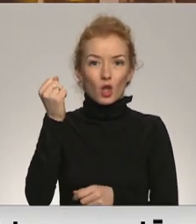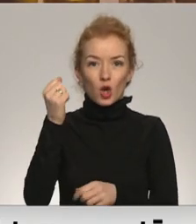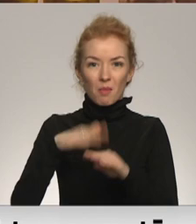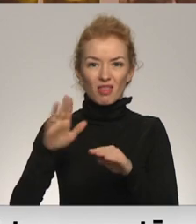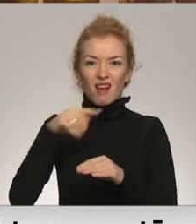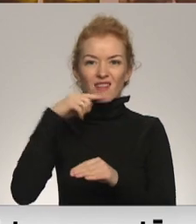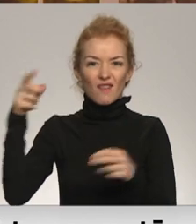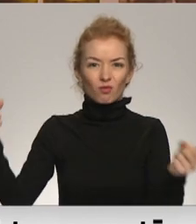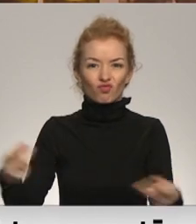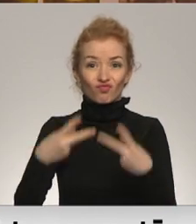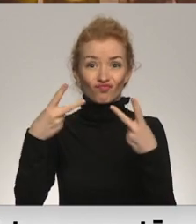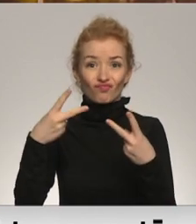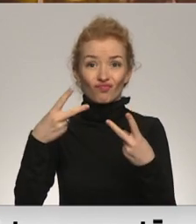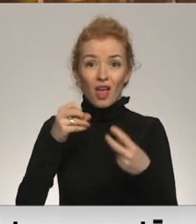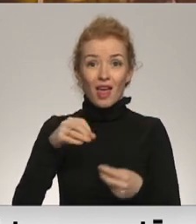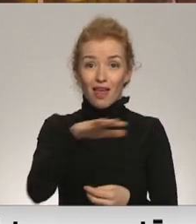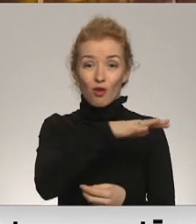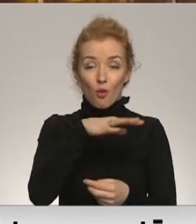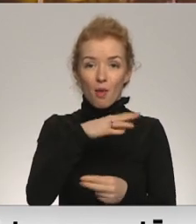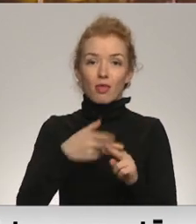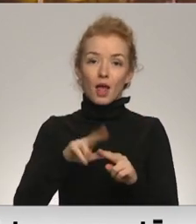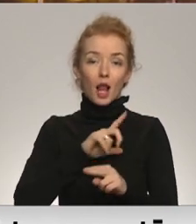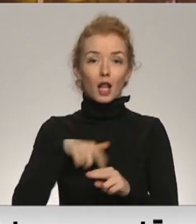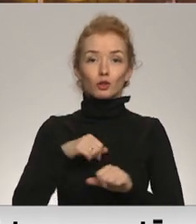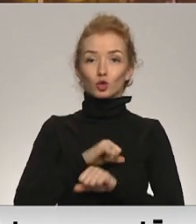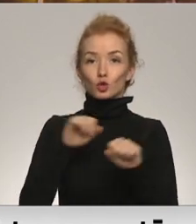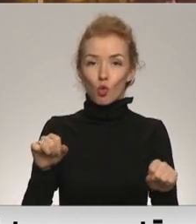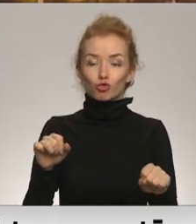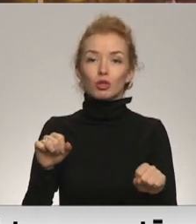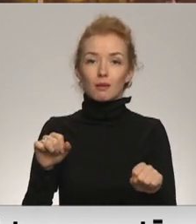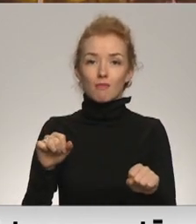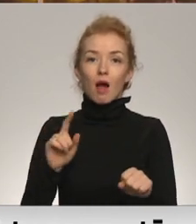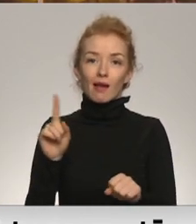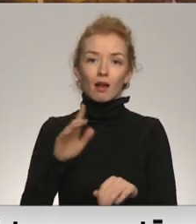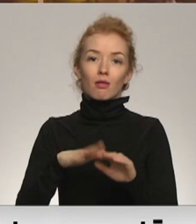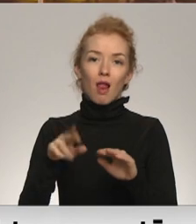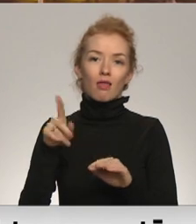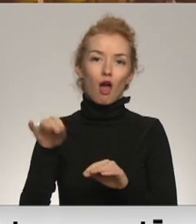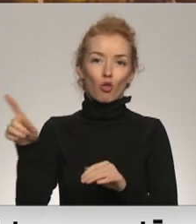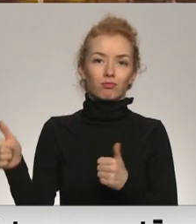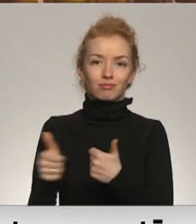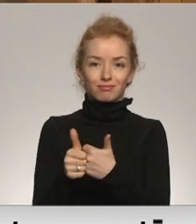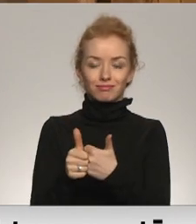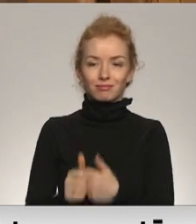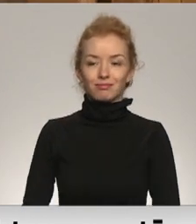konfliktu ar rietumiem, Zviedris uzsvēra, Latvijas drošību garantē dalība no to. Plašāk stāstu Māris Klūga.